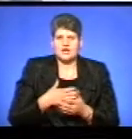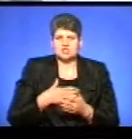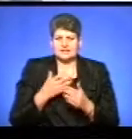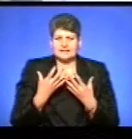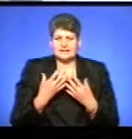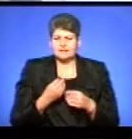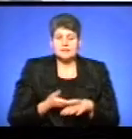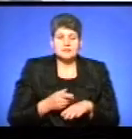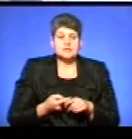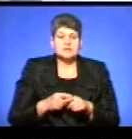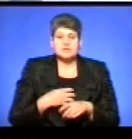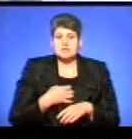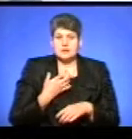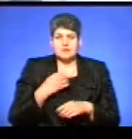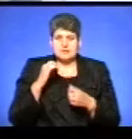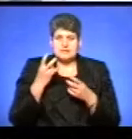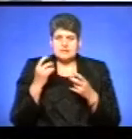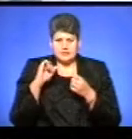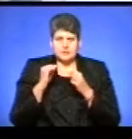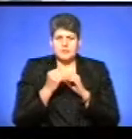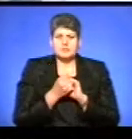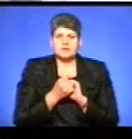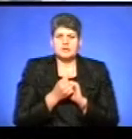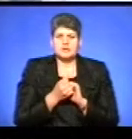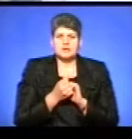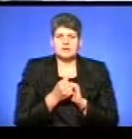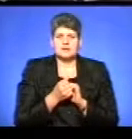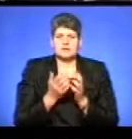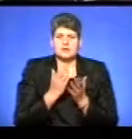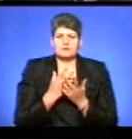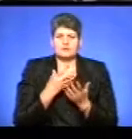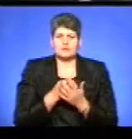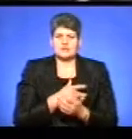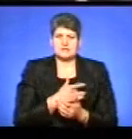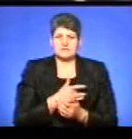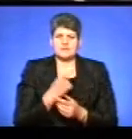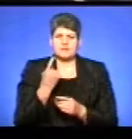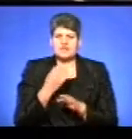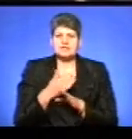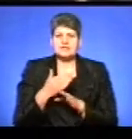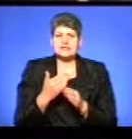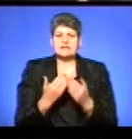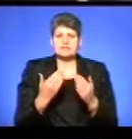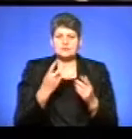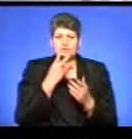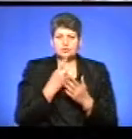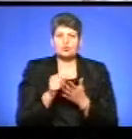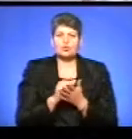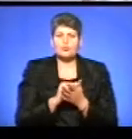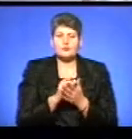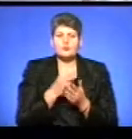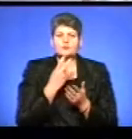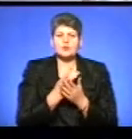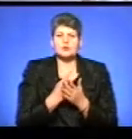страшно. Але головне, що ми це пам'ятаємо і тримаємо це в своїх серцях. У першій частині виставки експонуються документи, які